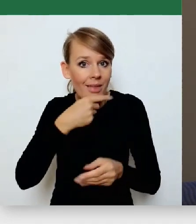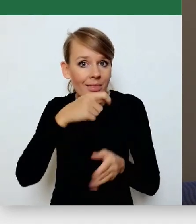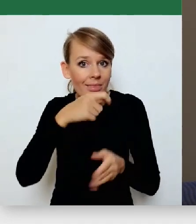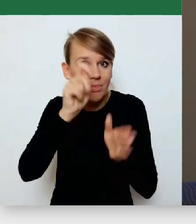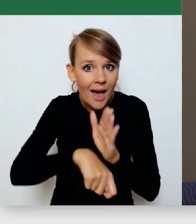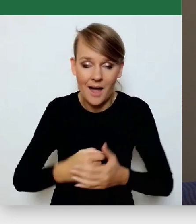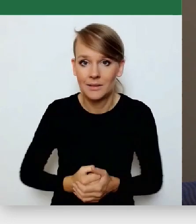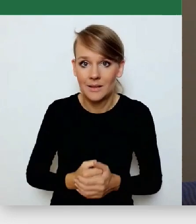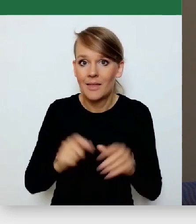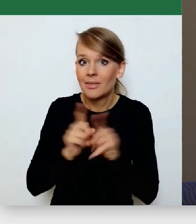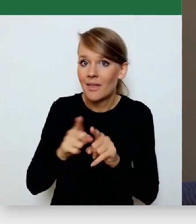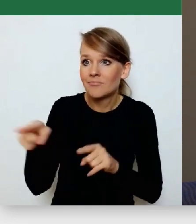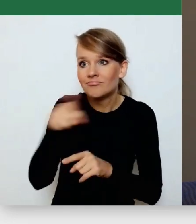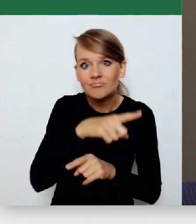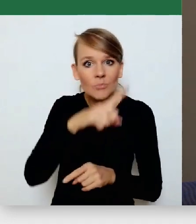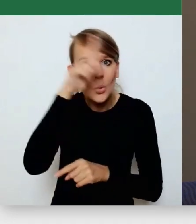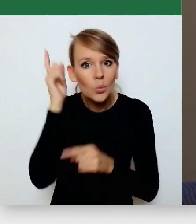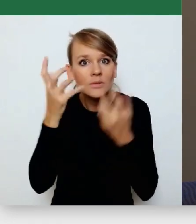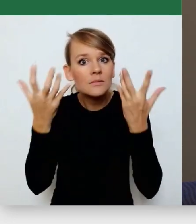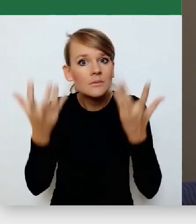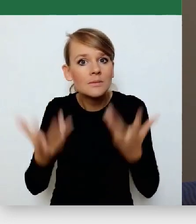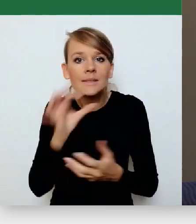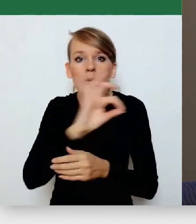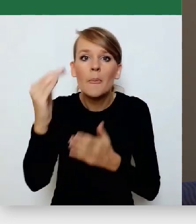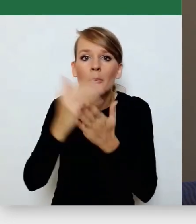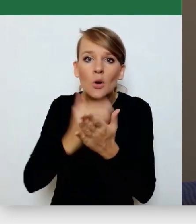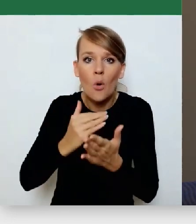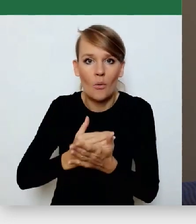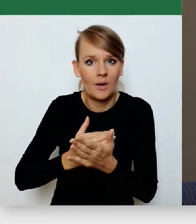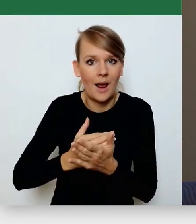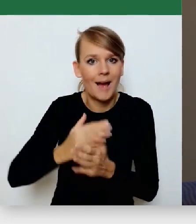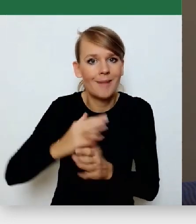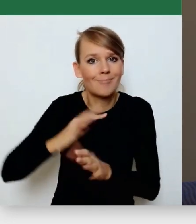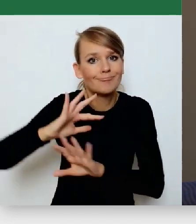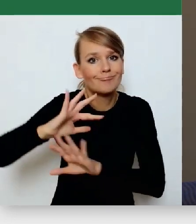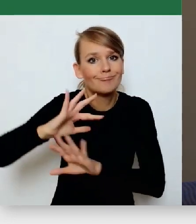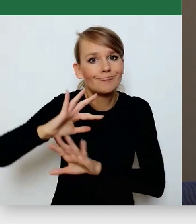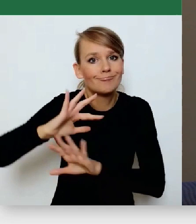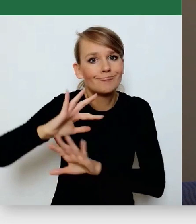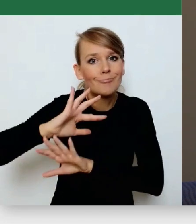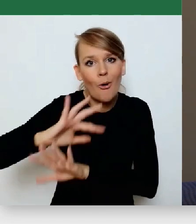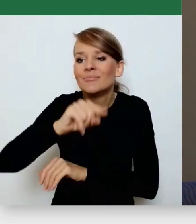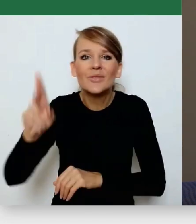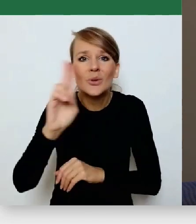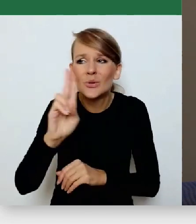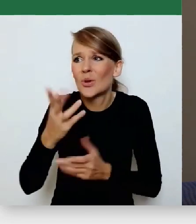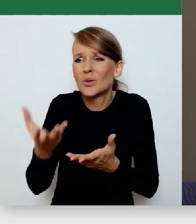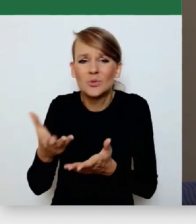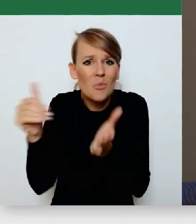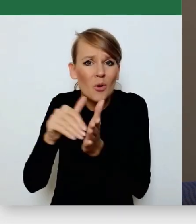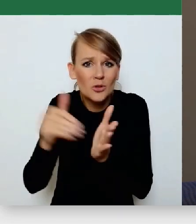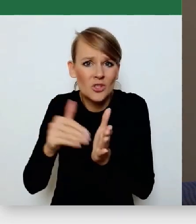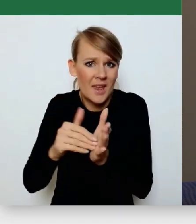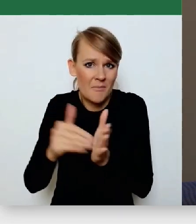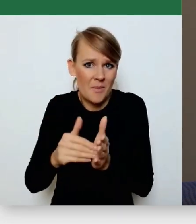jak specjalny program osłonowy dla tych, którzy najbardziej tej pomocy będą